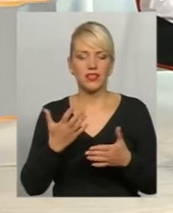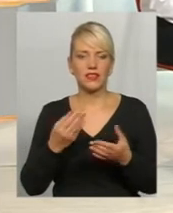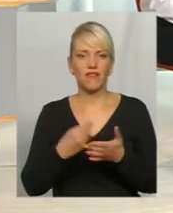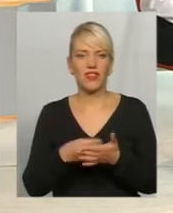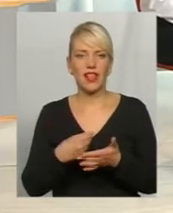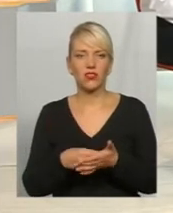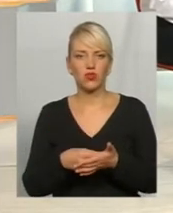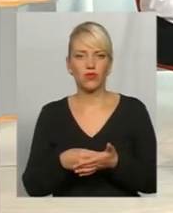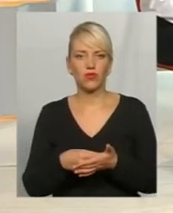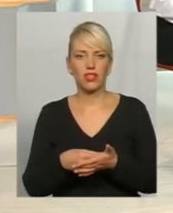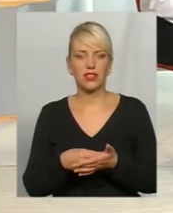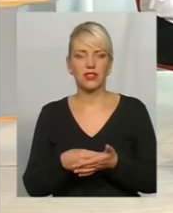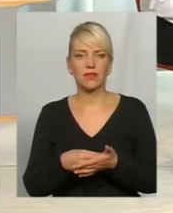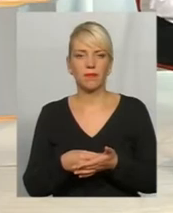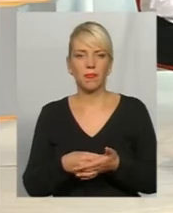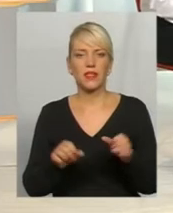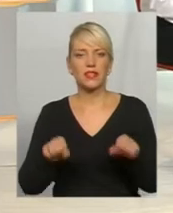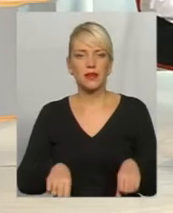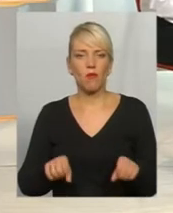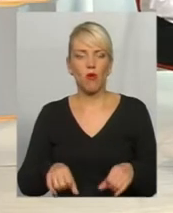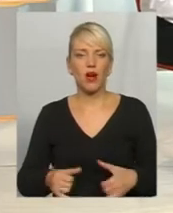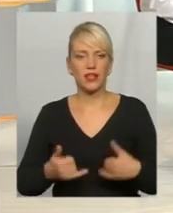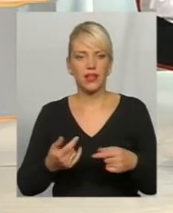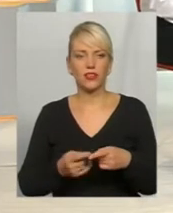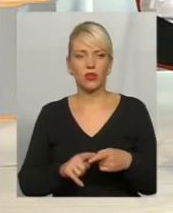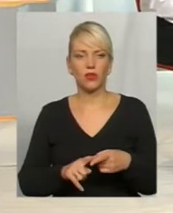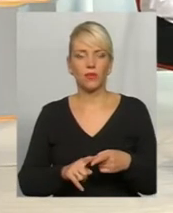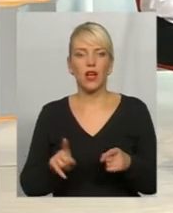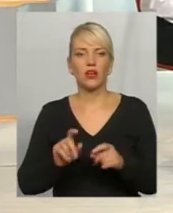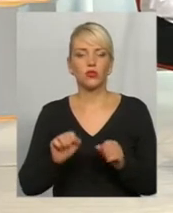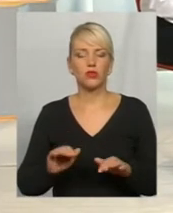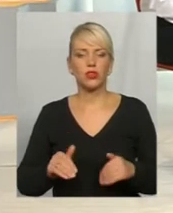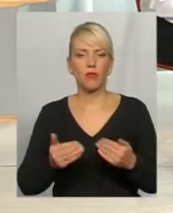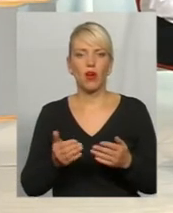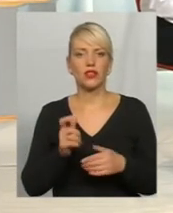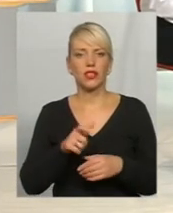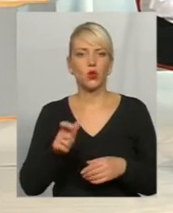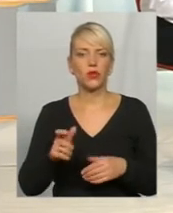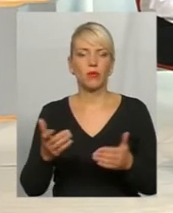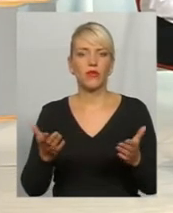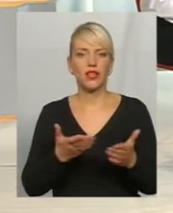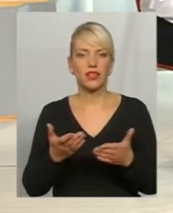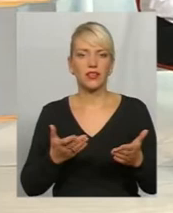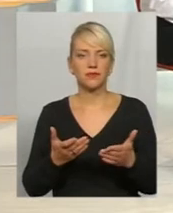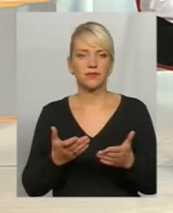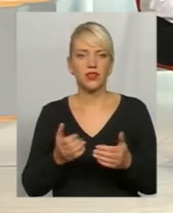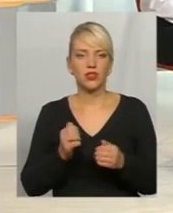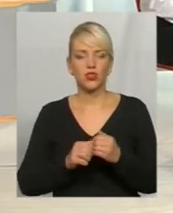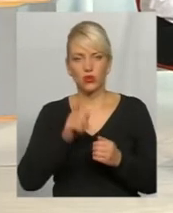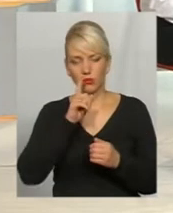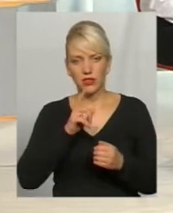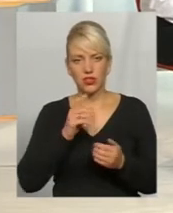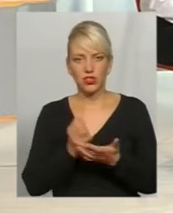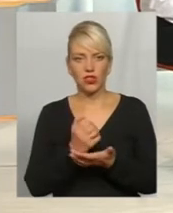змога для того. А що можна порадити людям, яких щомісячний